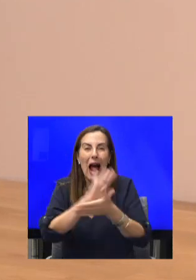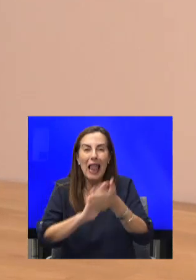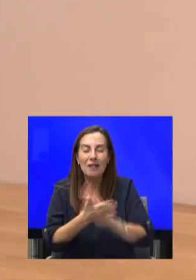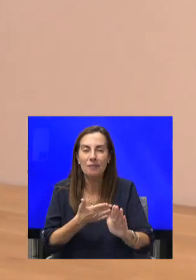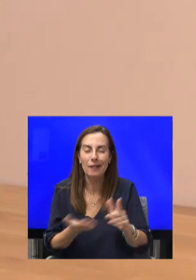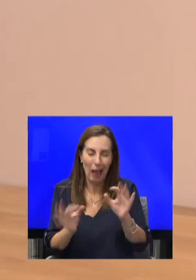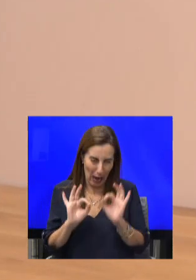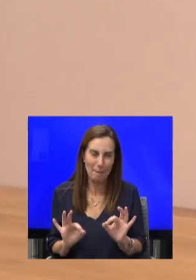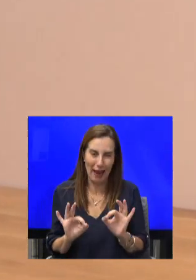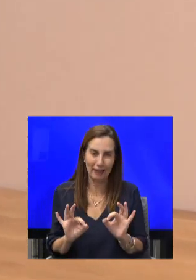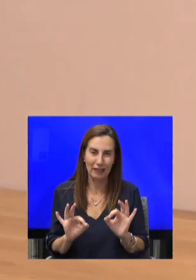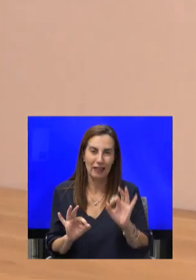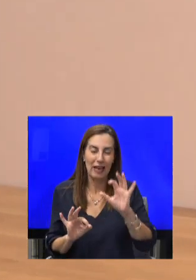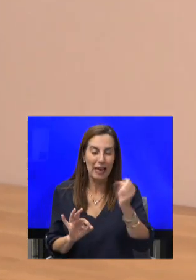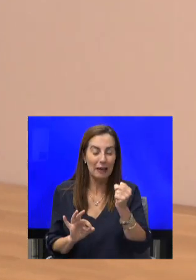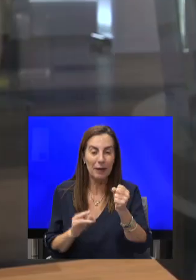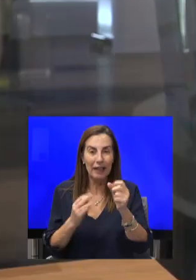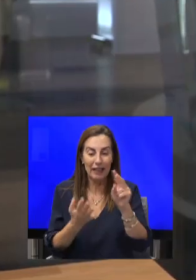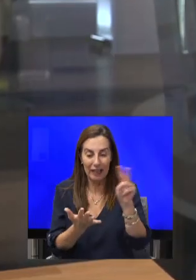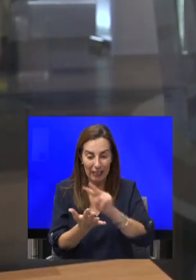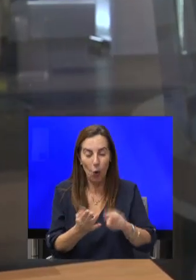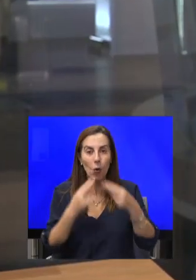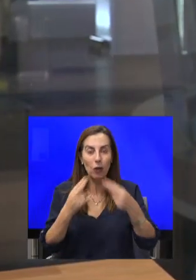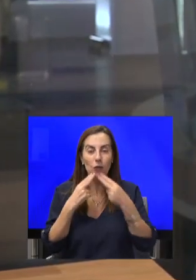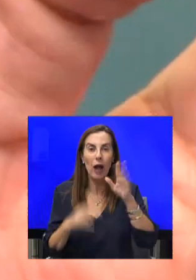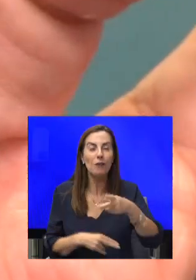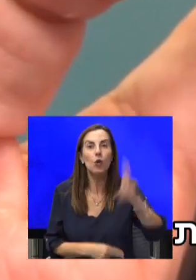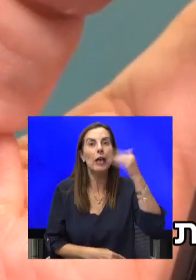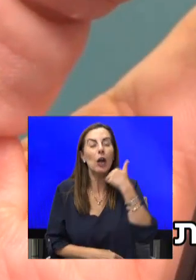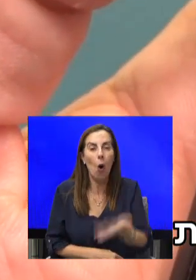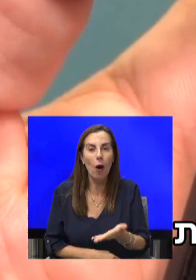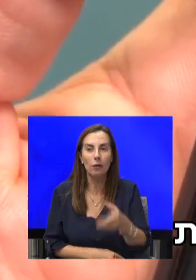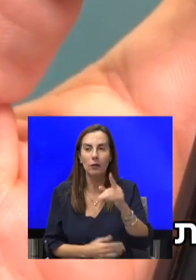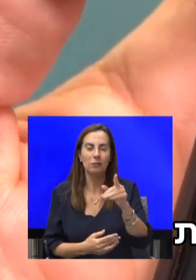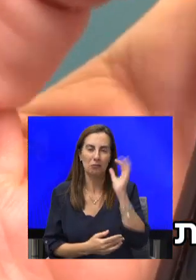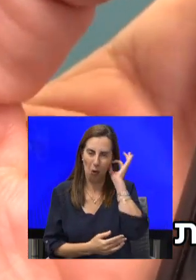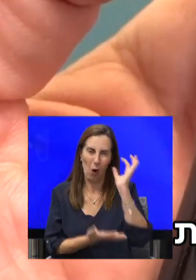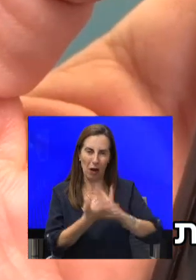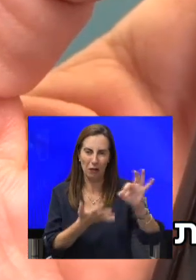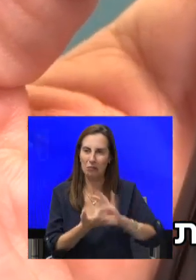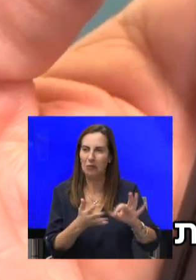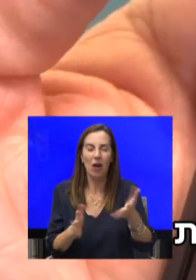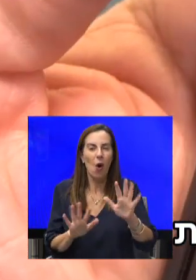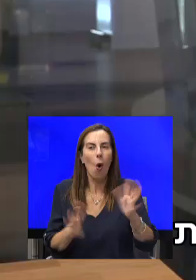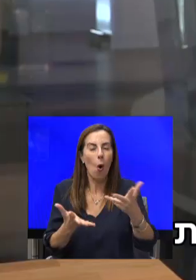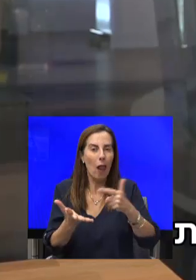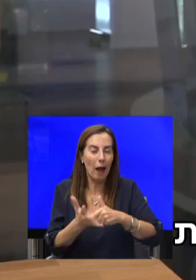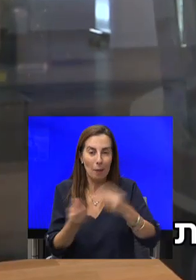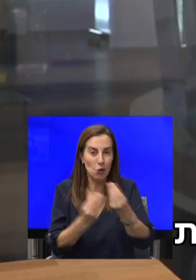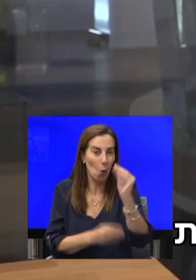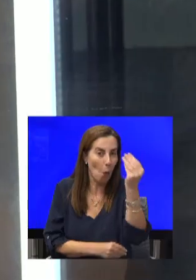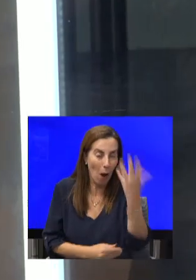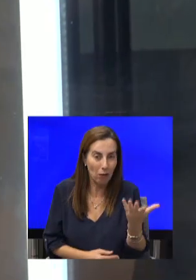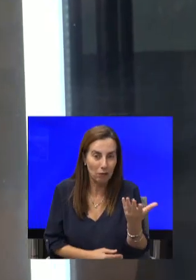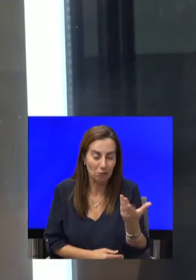לקרוא את התגובות, בתגובות זה אפילו יותר גרוע. יעל למשל כתבה, אין האופציה של קקטוס בעציץ מעורר יותר אמון ומדבר